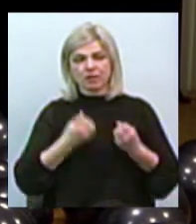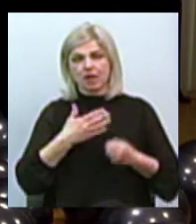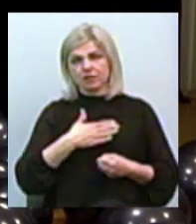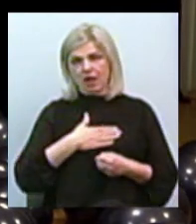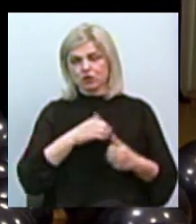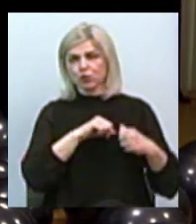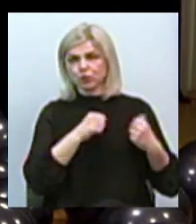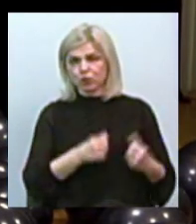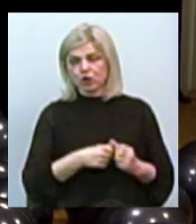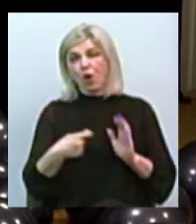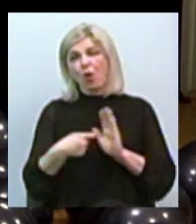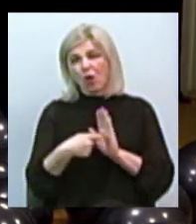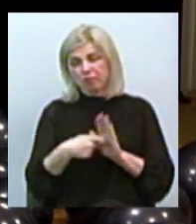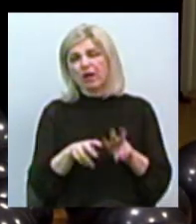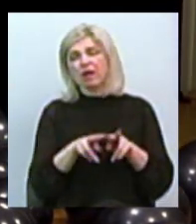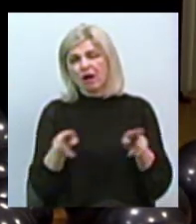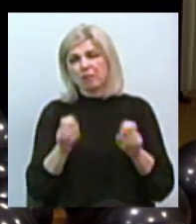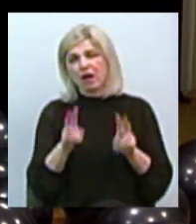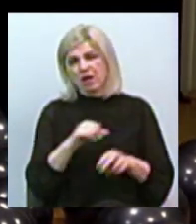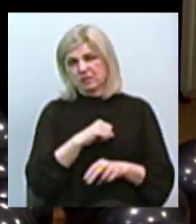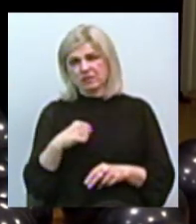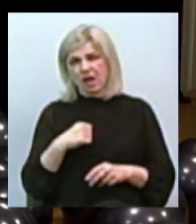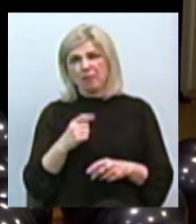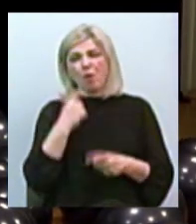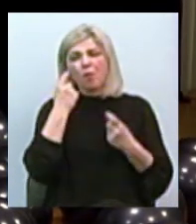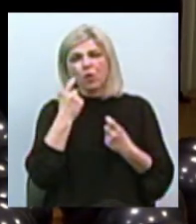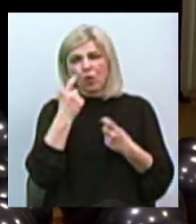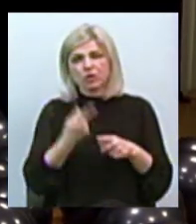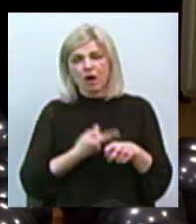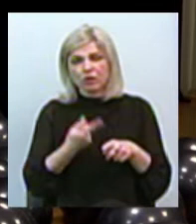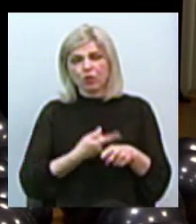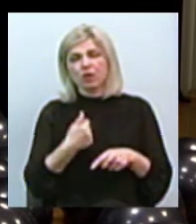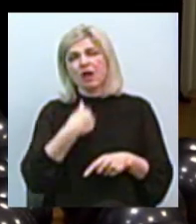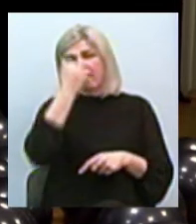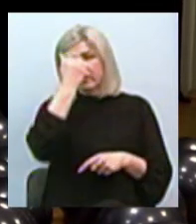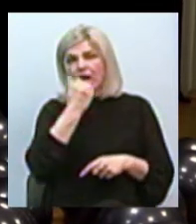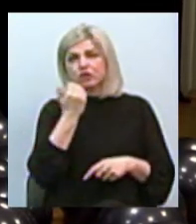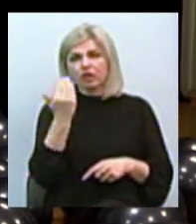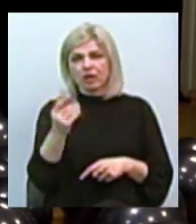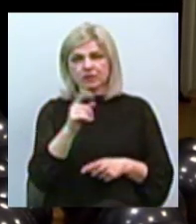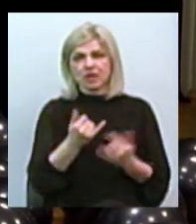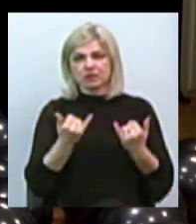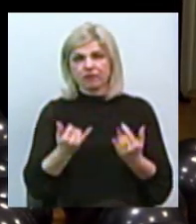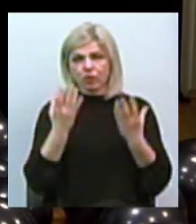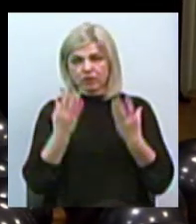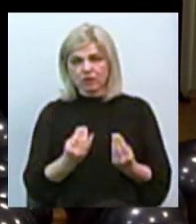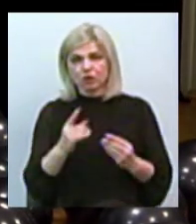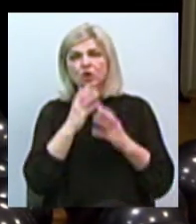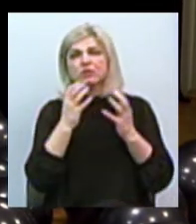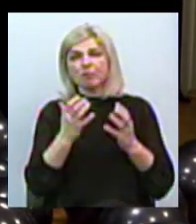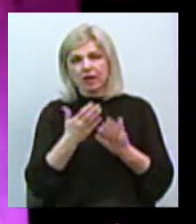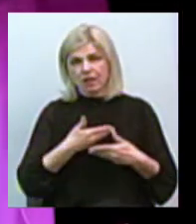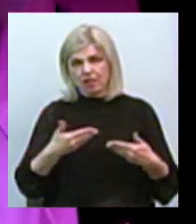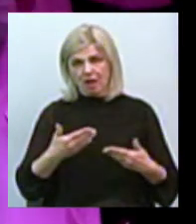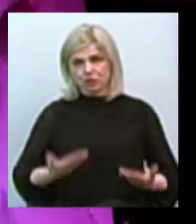Годували, як і самі їли, шкірками мерзли у картоплі. Я вдячна їм за сьогоднішній день, що ці люди зберегли нам життя.